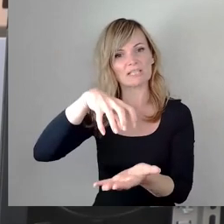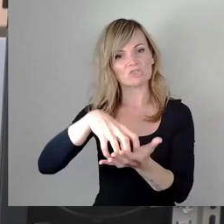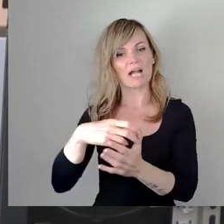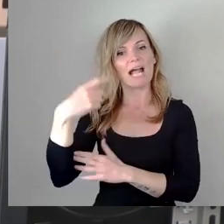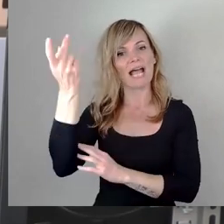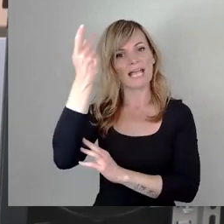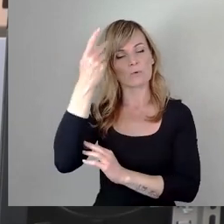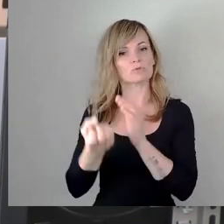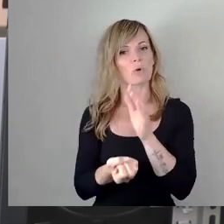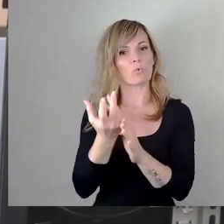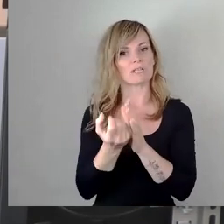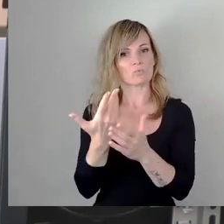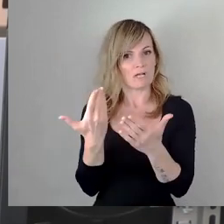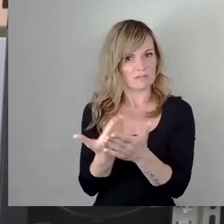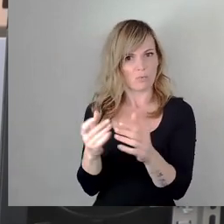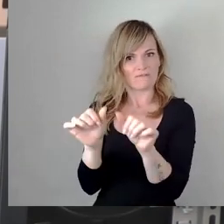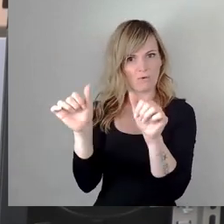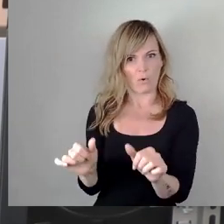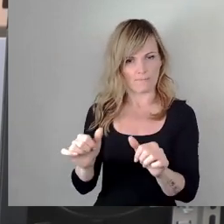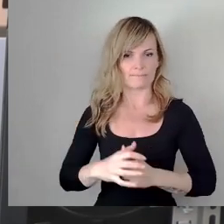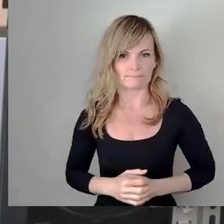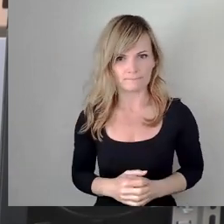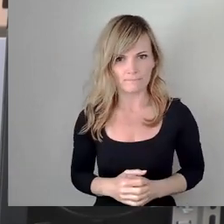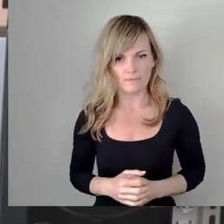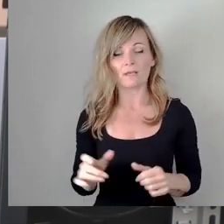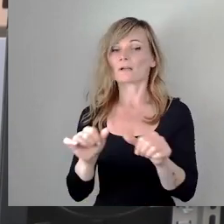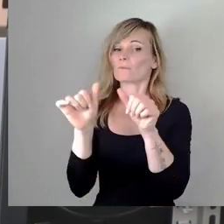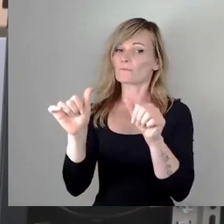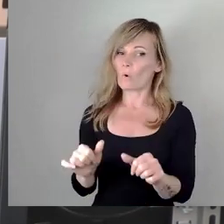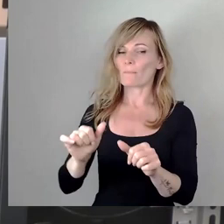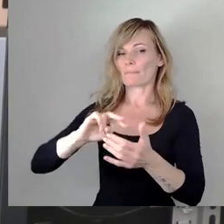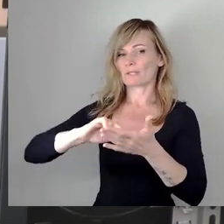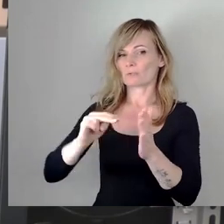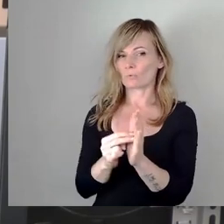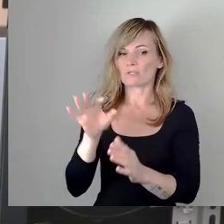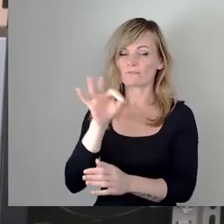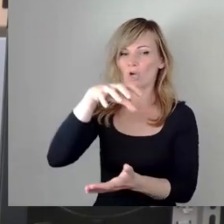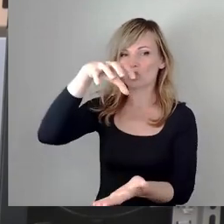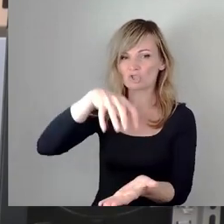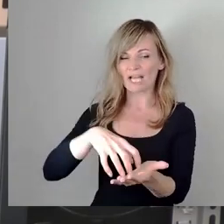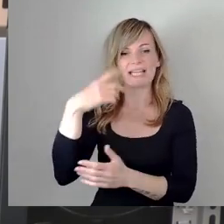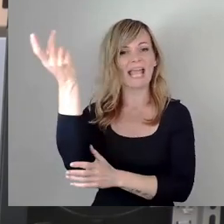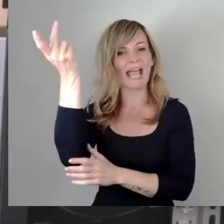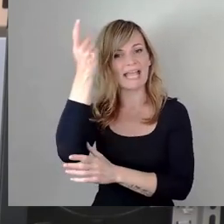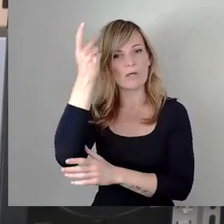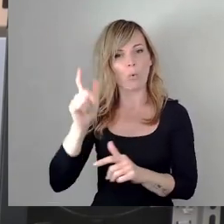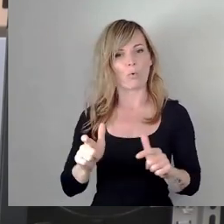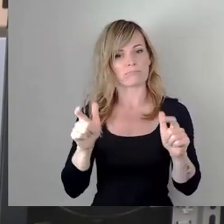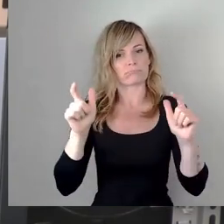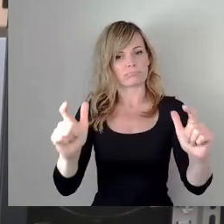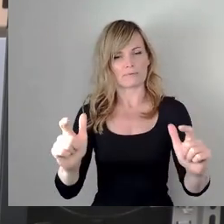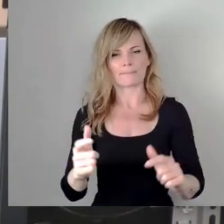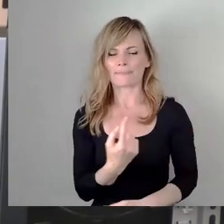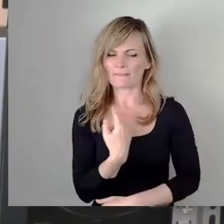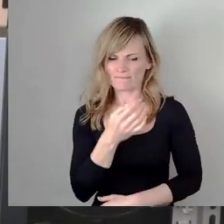Und immer, wenn es um Formen und Methoden städtischer Erinnerungskultur geht, müssen wir uns fragen, wen und was wir